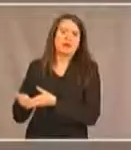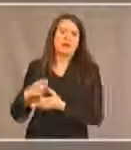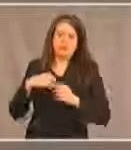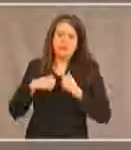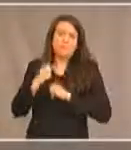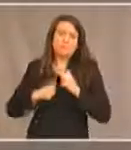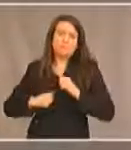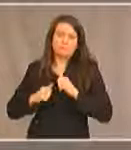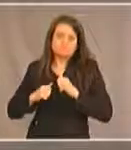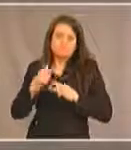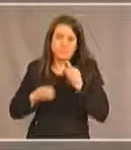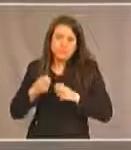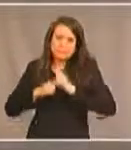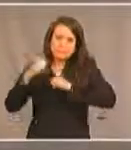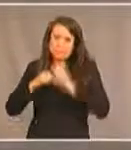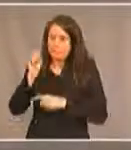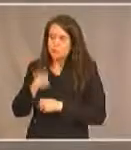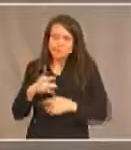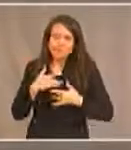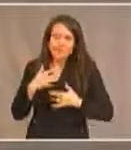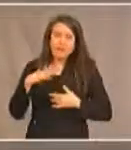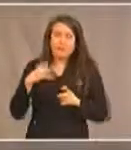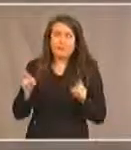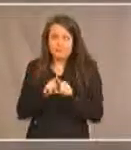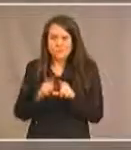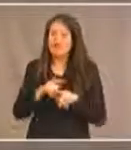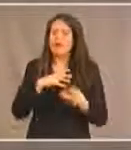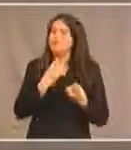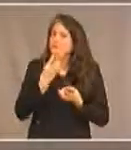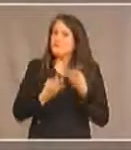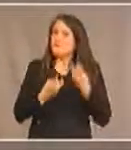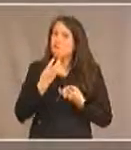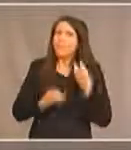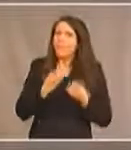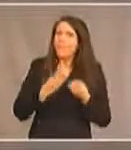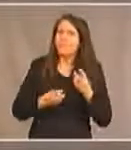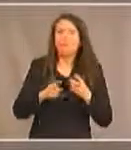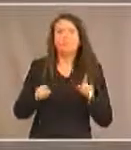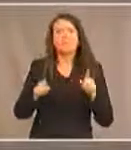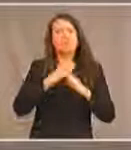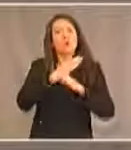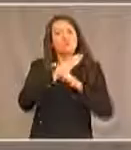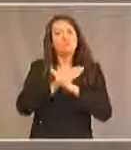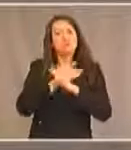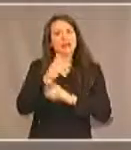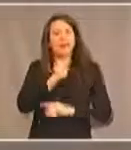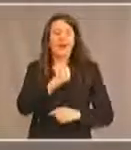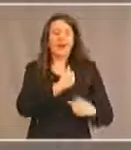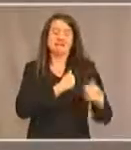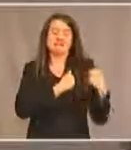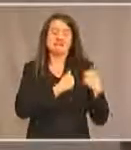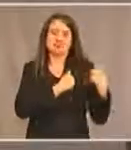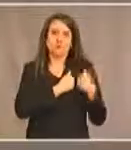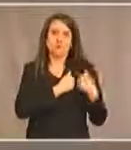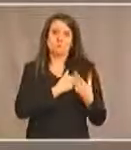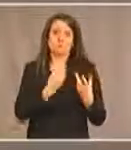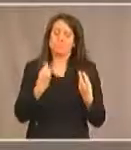au-delà de ces problèmes on a des problèmes des obstacles au niveau des attitudes donc il